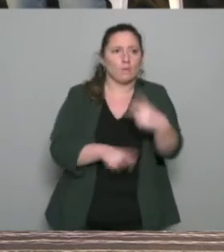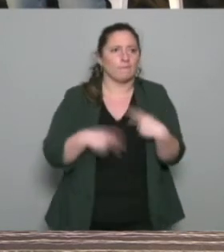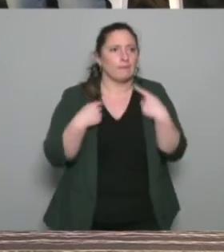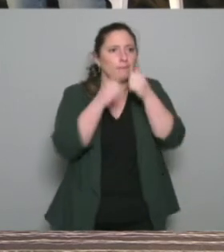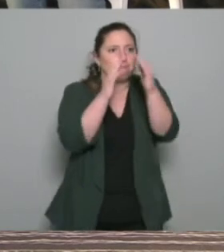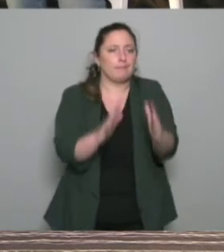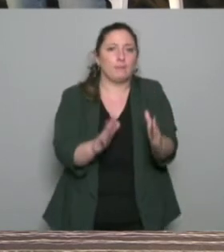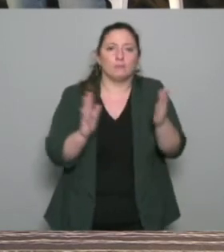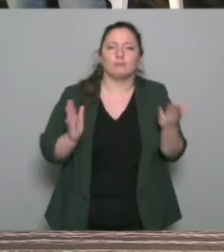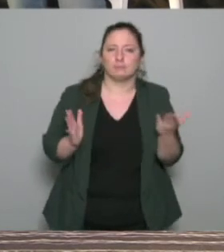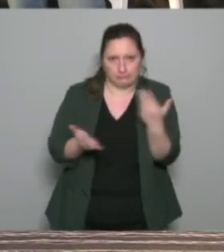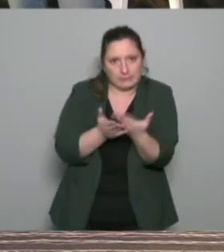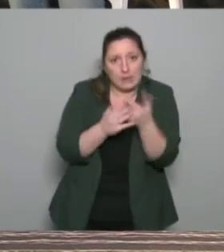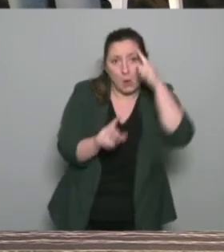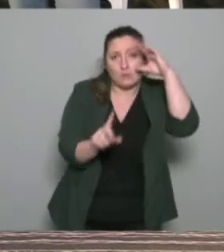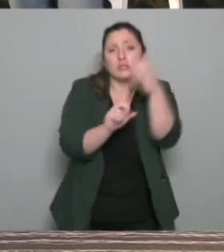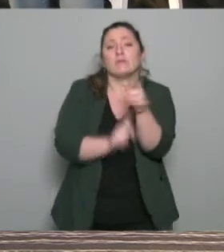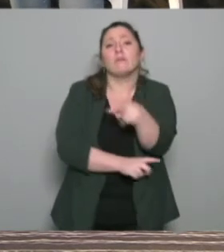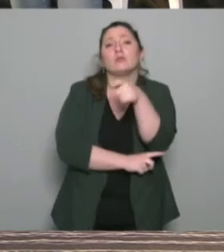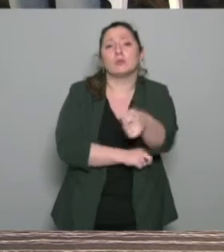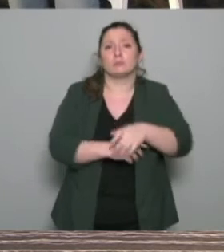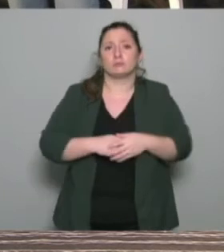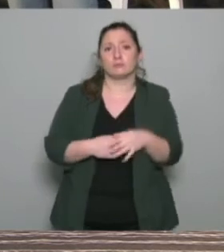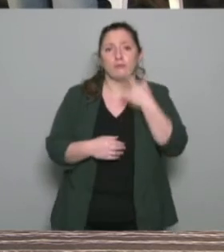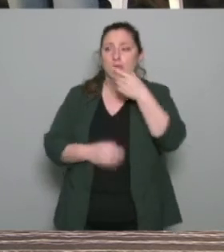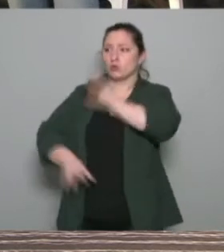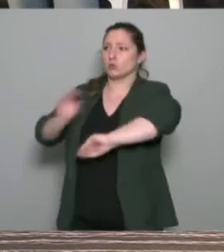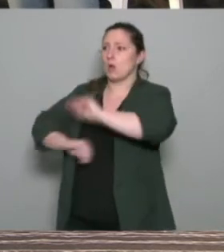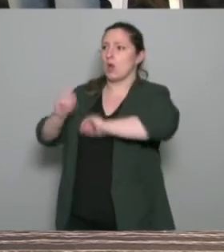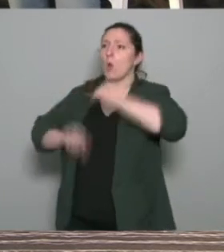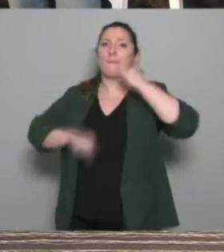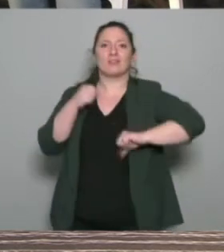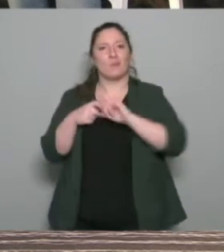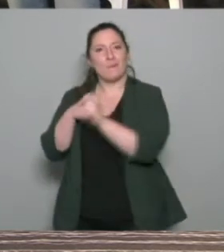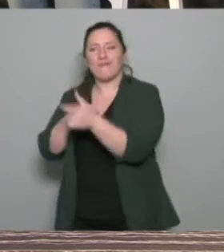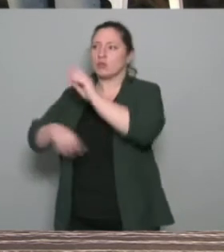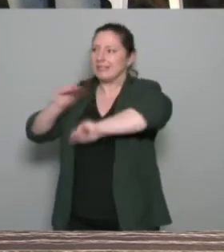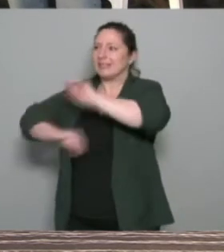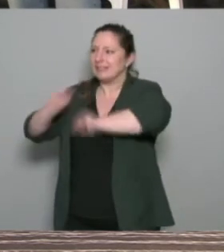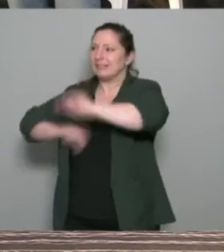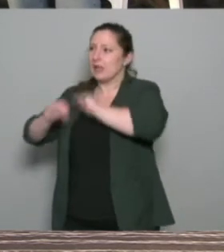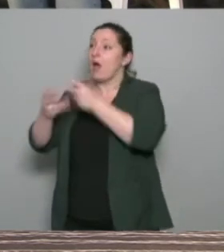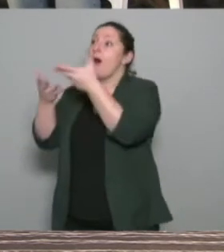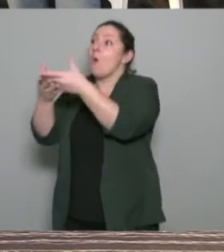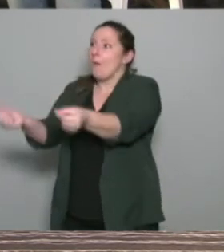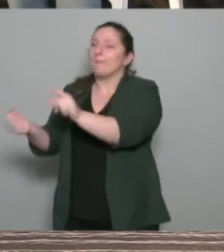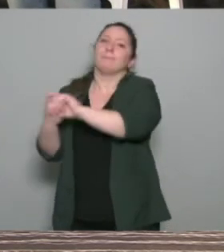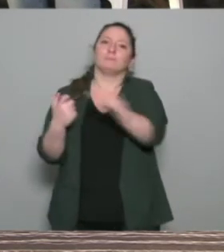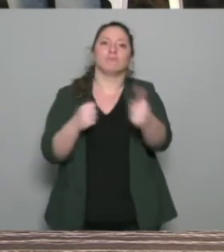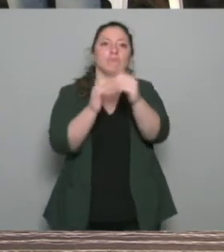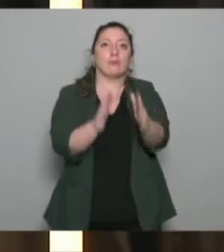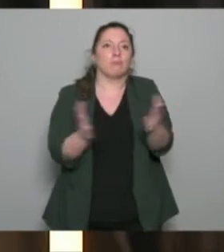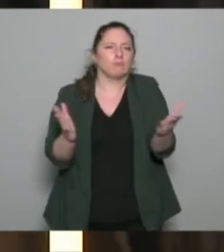domicile ? Parce que c'est l'objectif. L'objectif,'est de retourner à domicile, ce n pas de rester à l'hôpital. Et donc il s'est dit, eh bien,